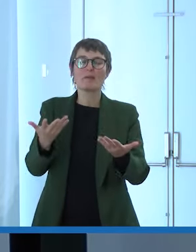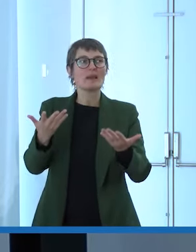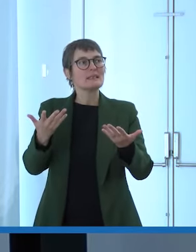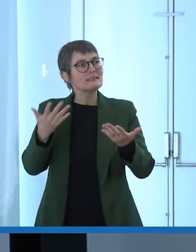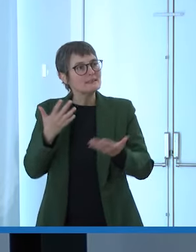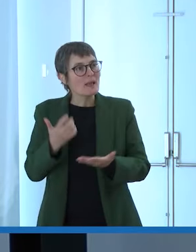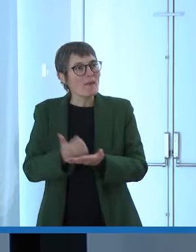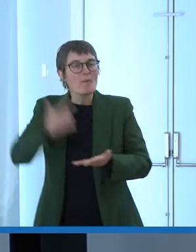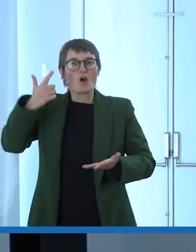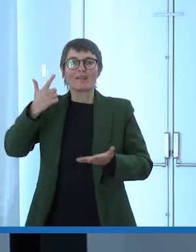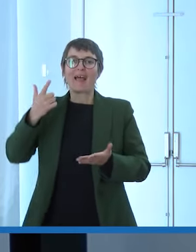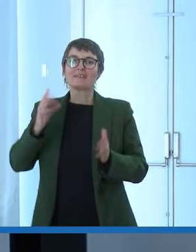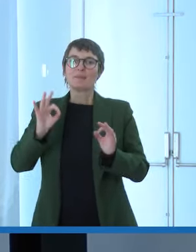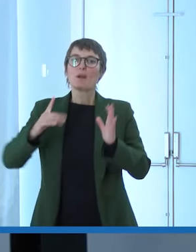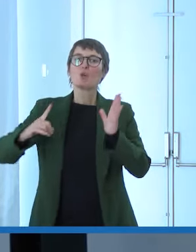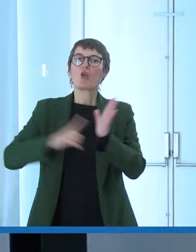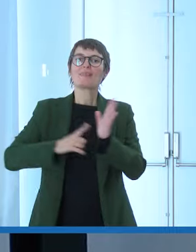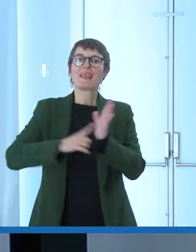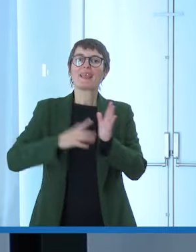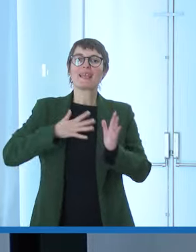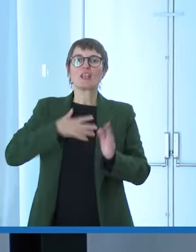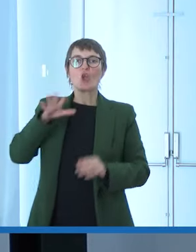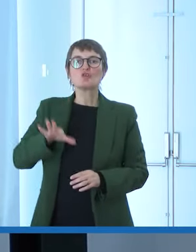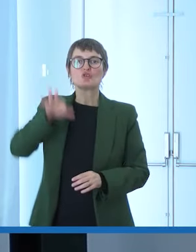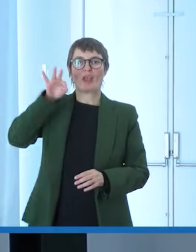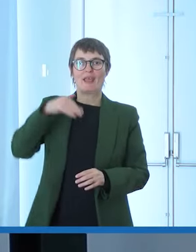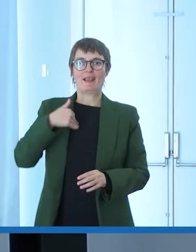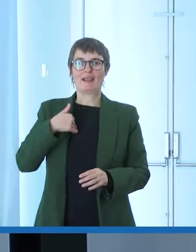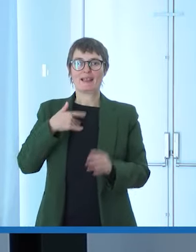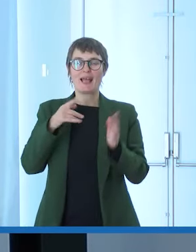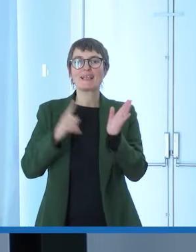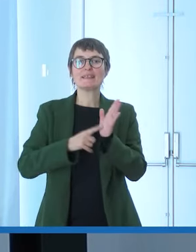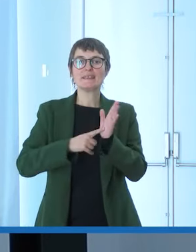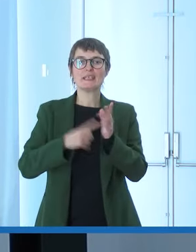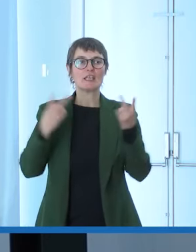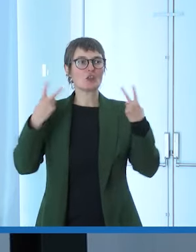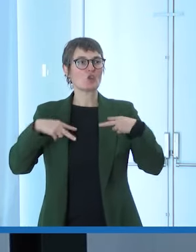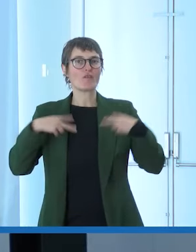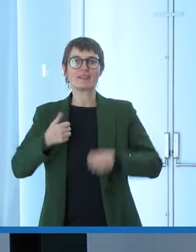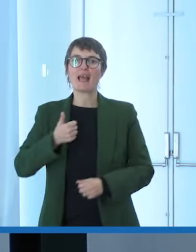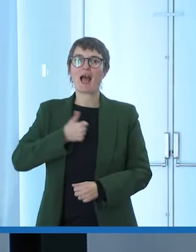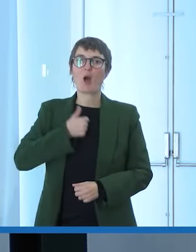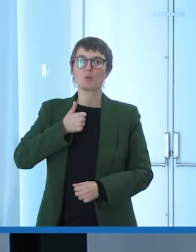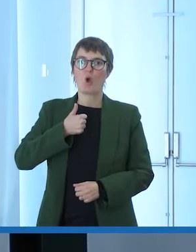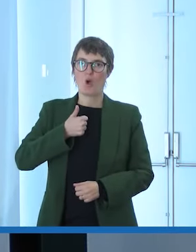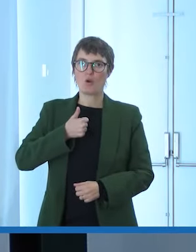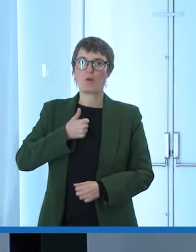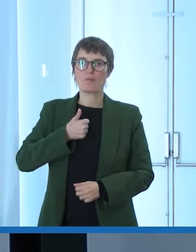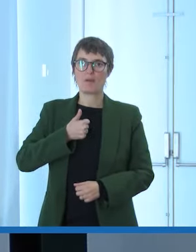scelta il diritto a una vita autonoma a seguire i propri